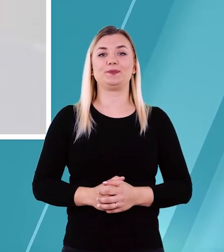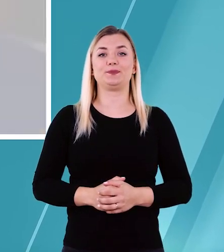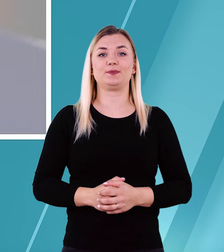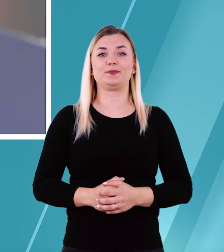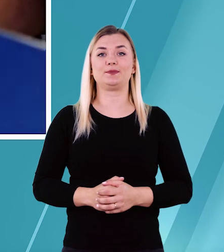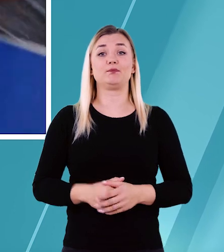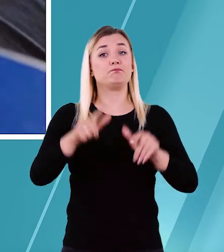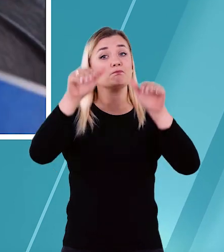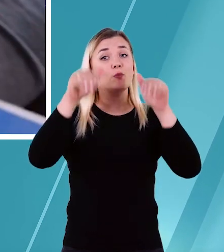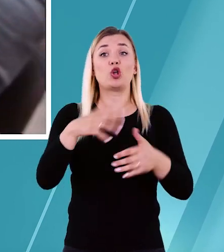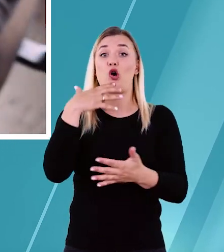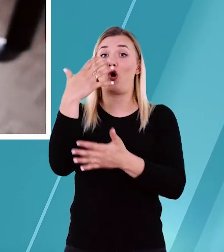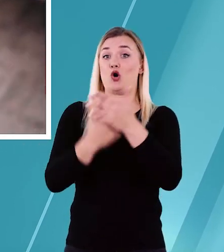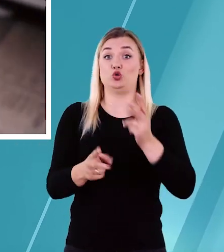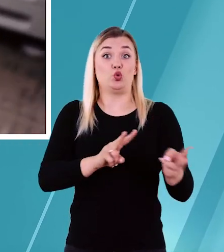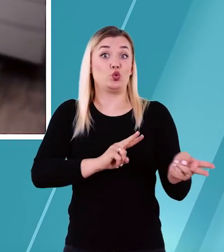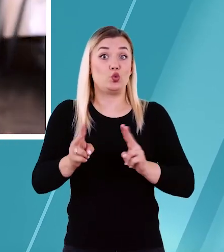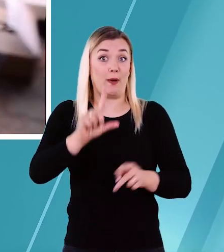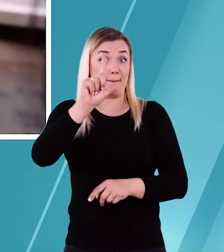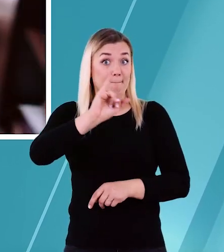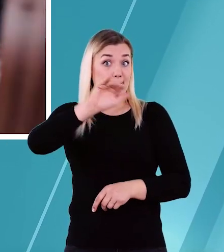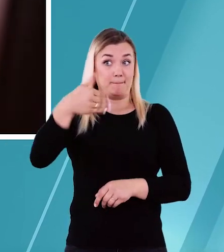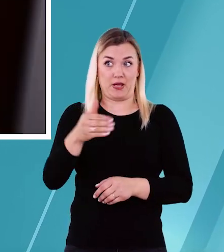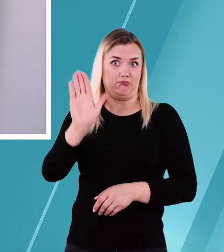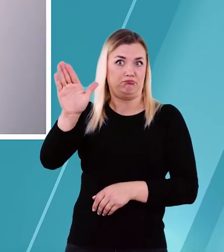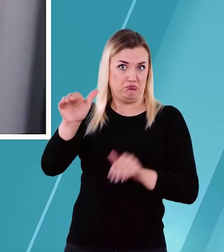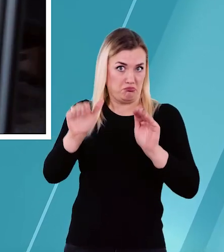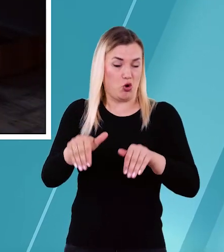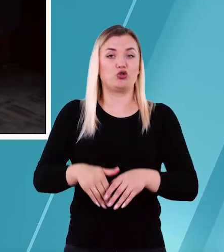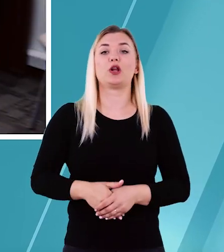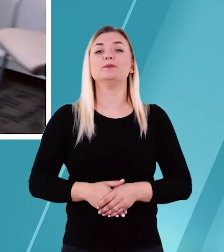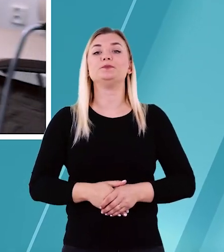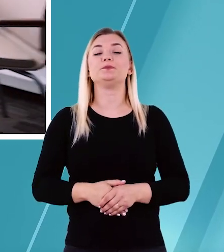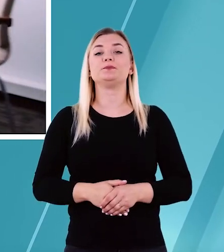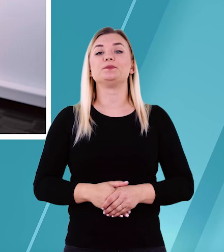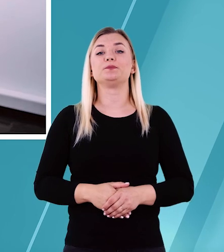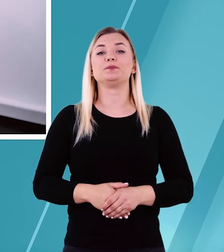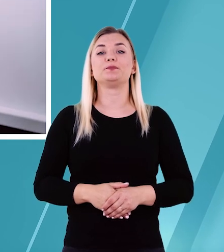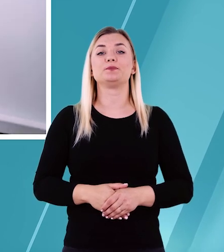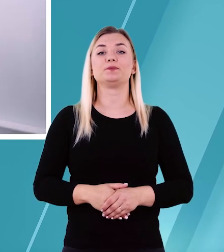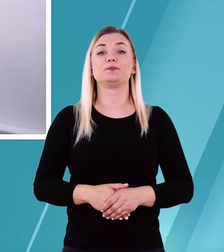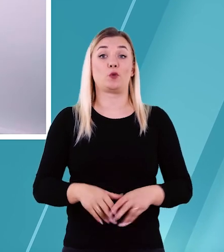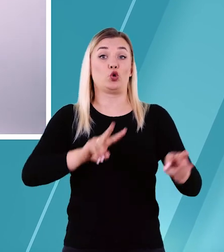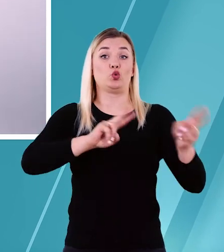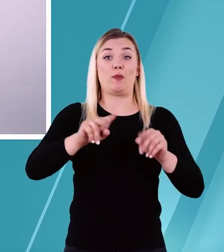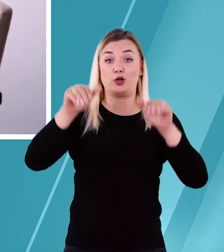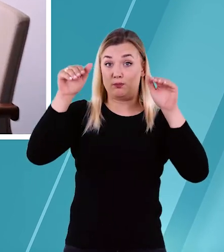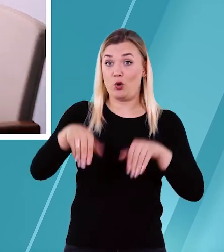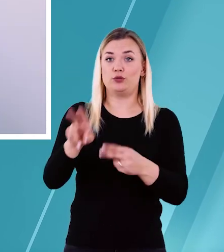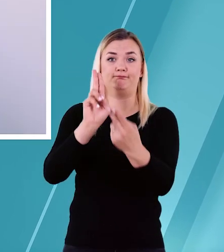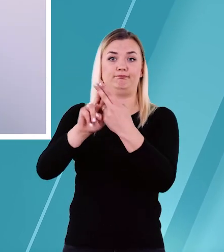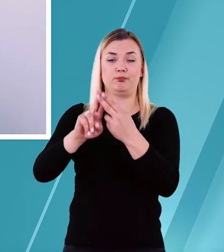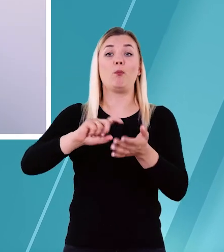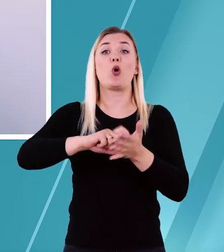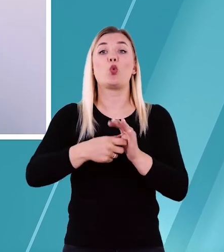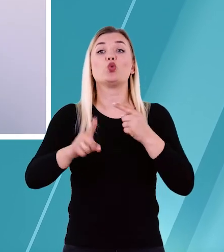Możesz również skorzystać z usług tłumacza polskiego języka migowego. Z tłumaczem możesz się